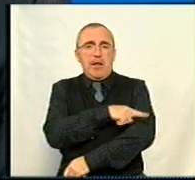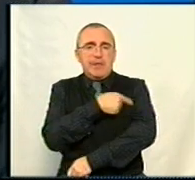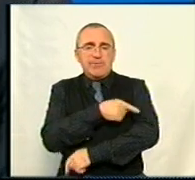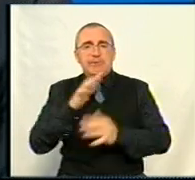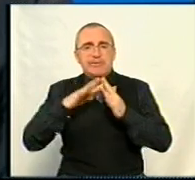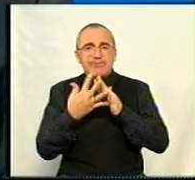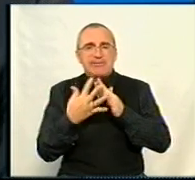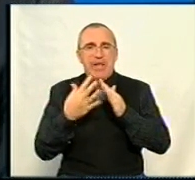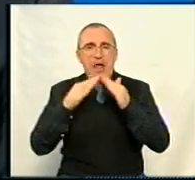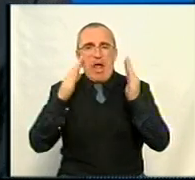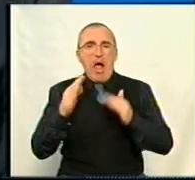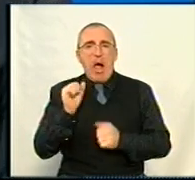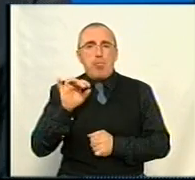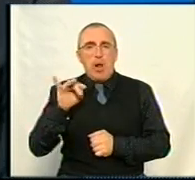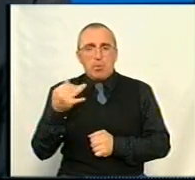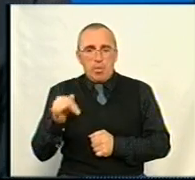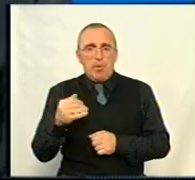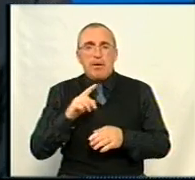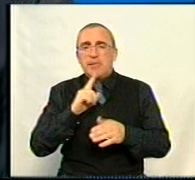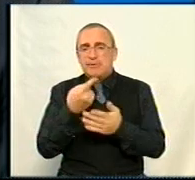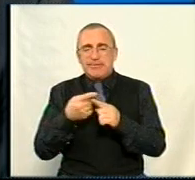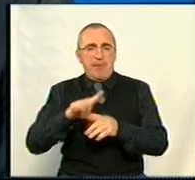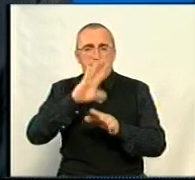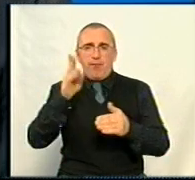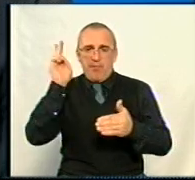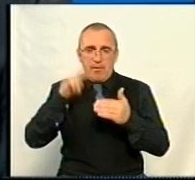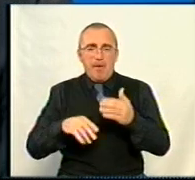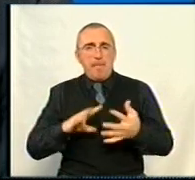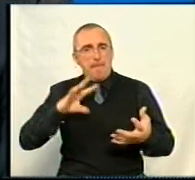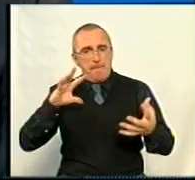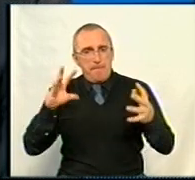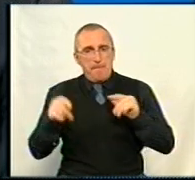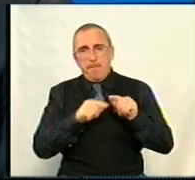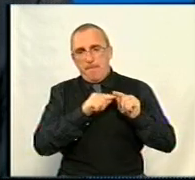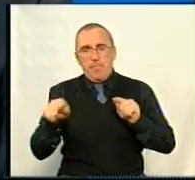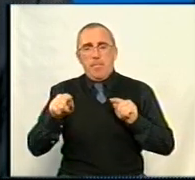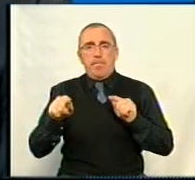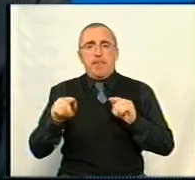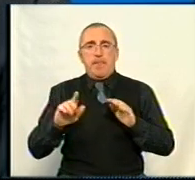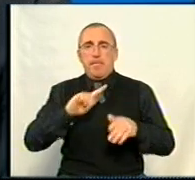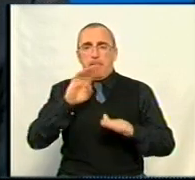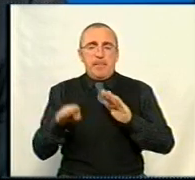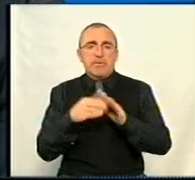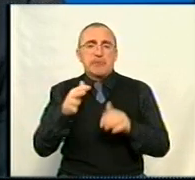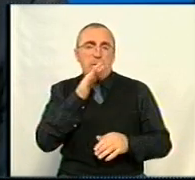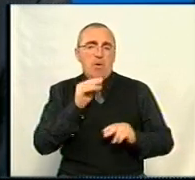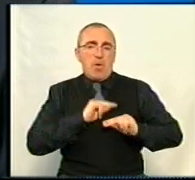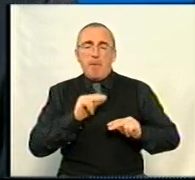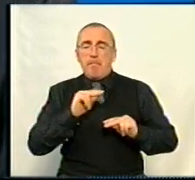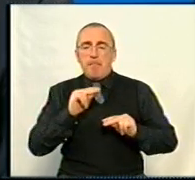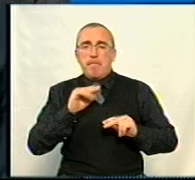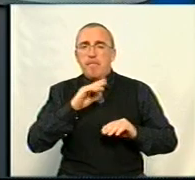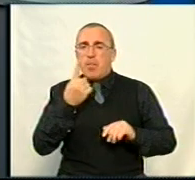амбулаторій. Все це ми повинні завершити, щоб підвести риску під цією роботою, яка тривала не один рік.